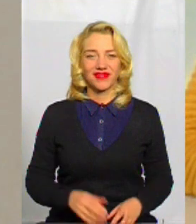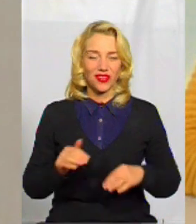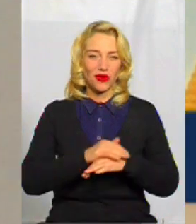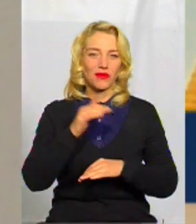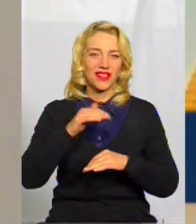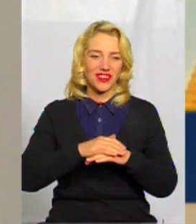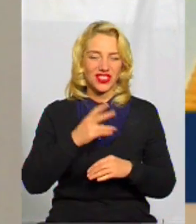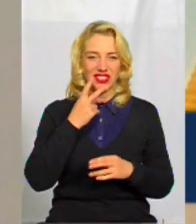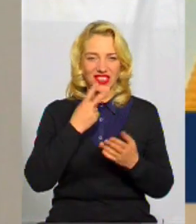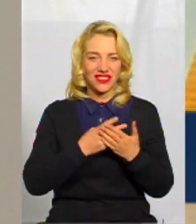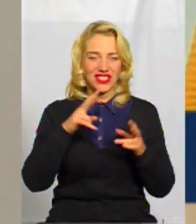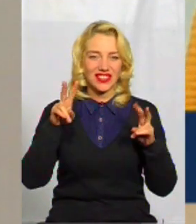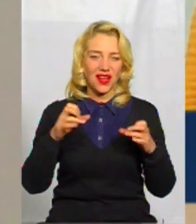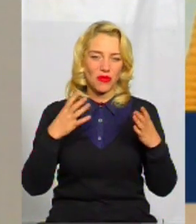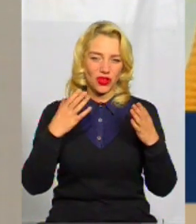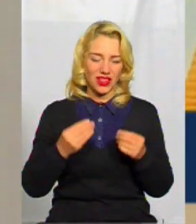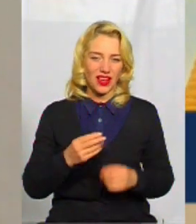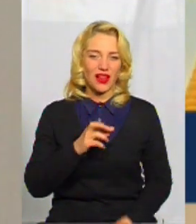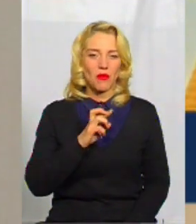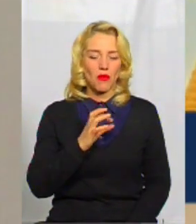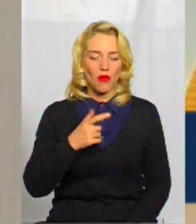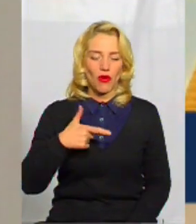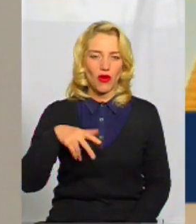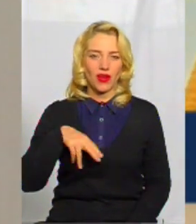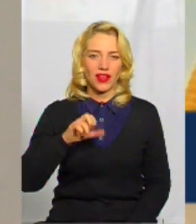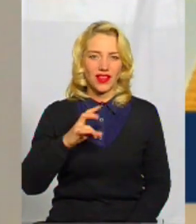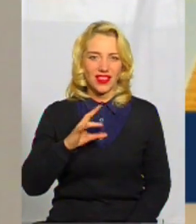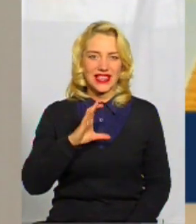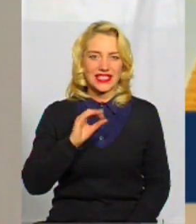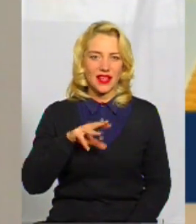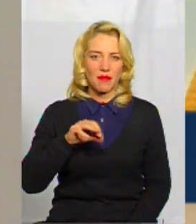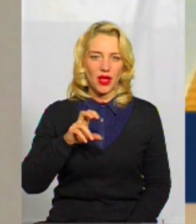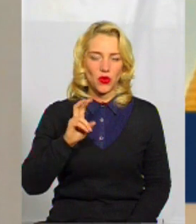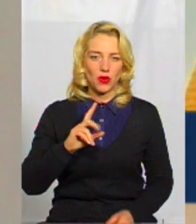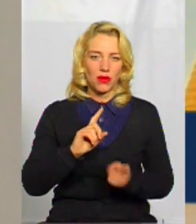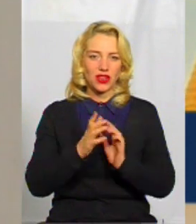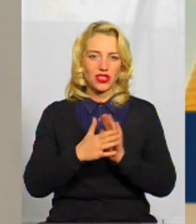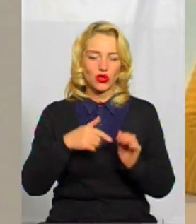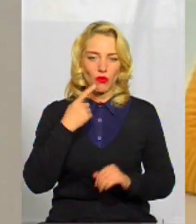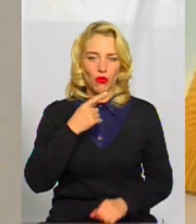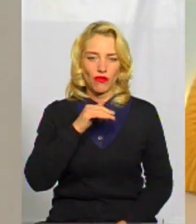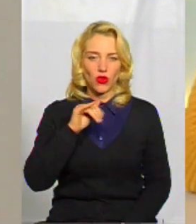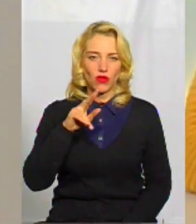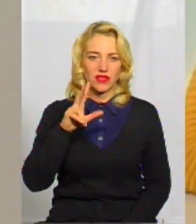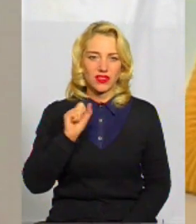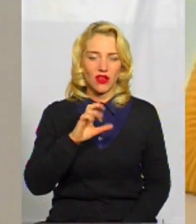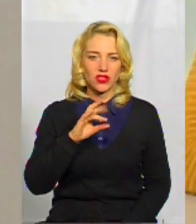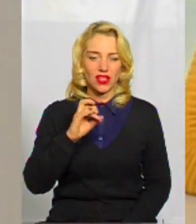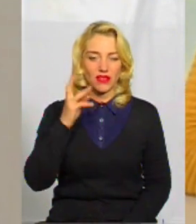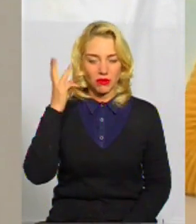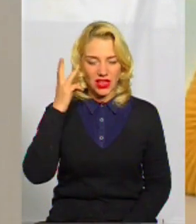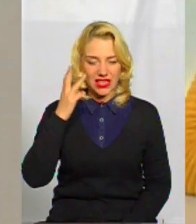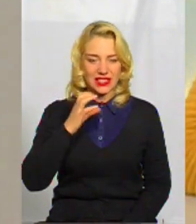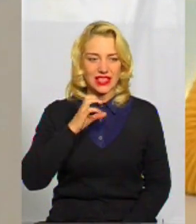Доброго вечора! Це тема дня. З вами Богдан Семенюк, а на жестову мову перекладає Оксана Фіновська. У Хмельницькому